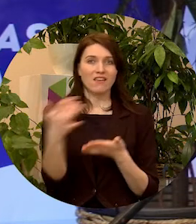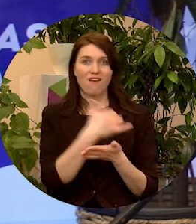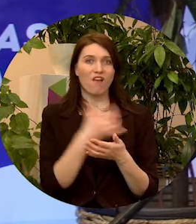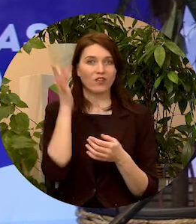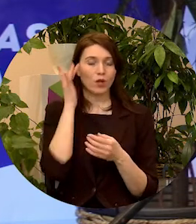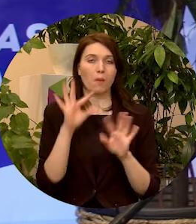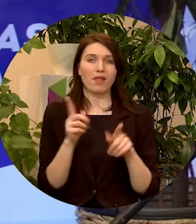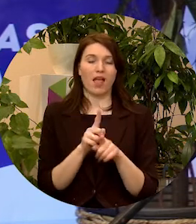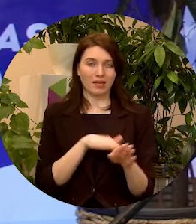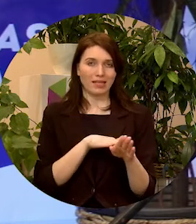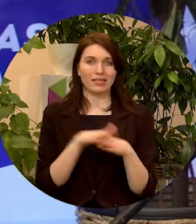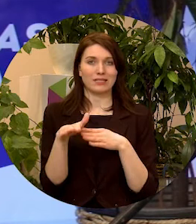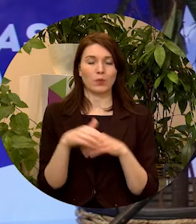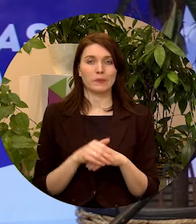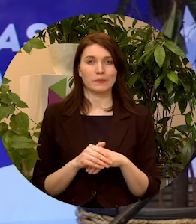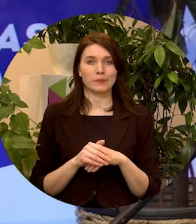viedokļus.